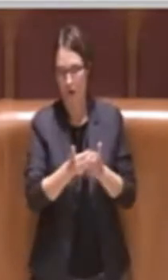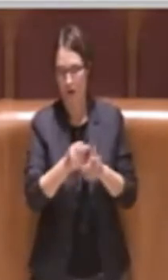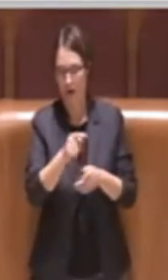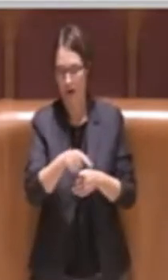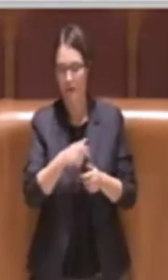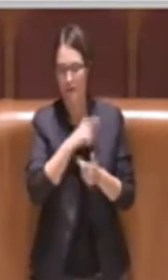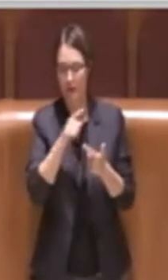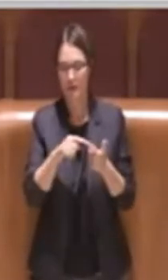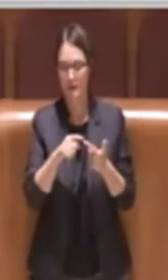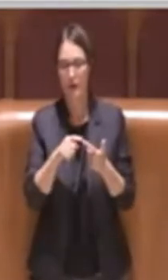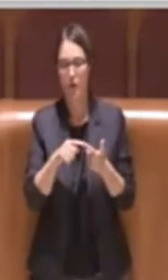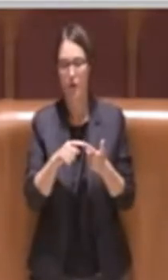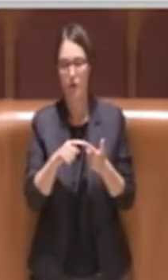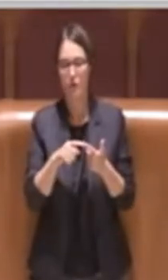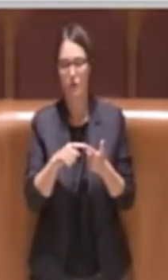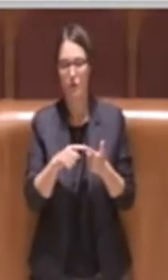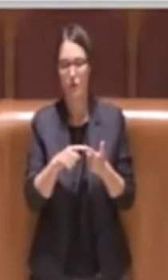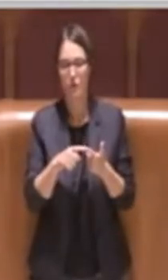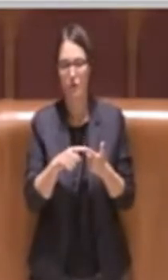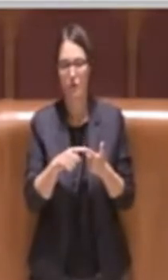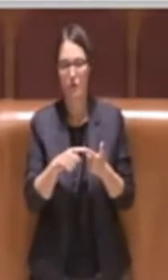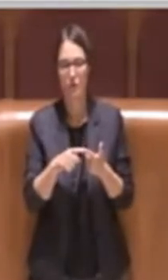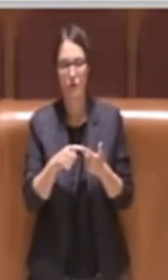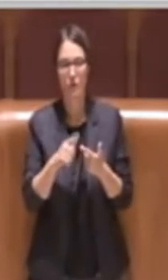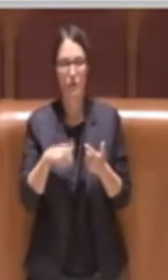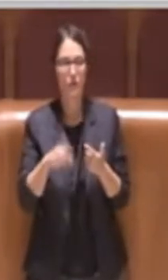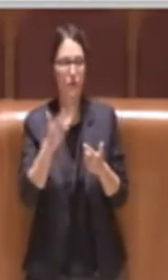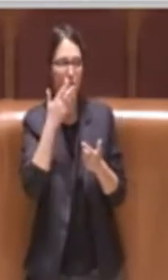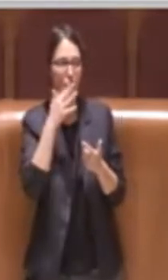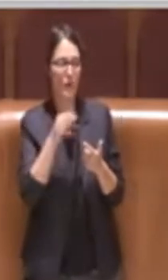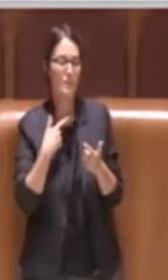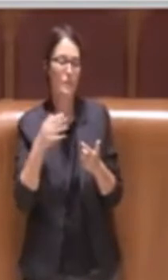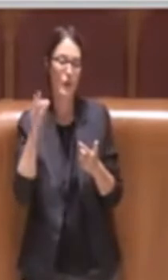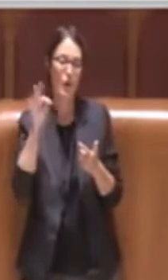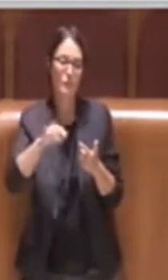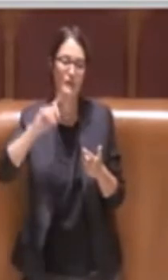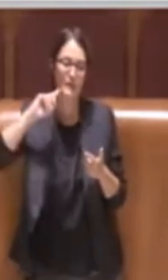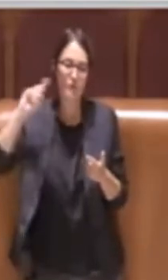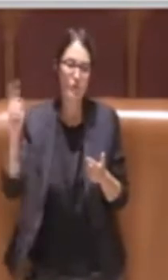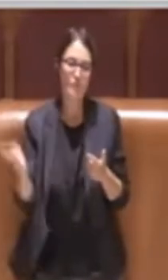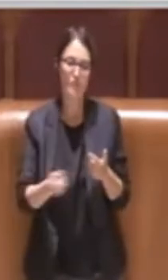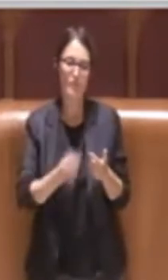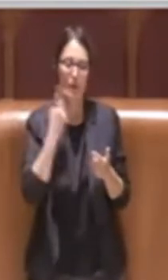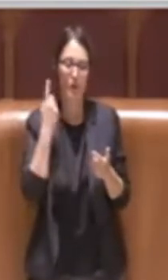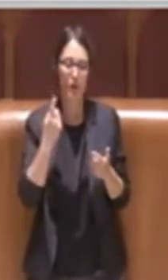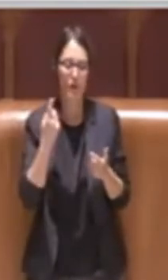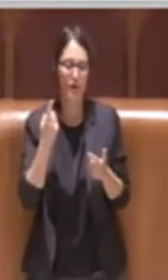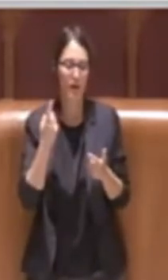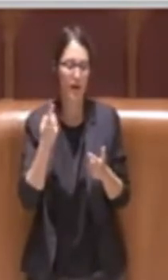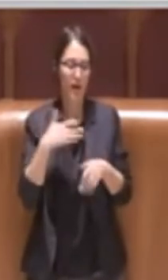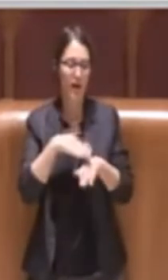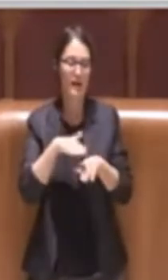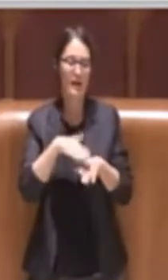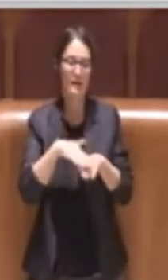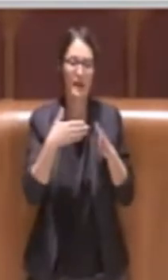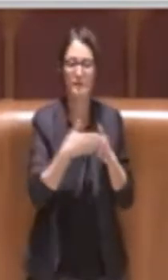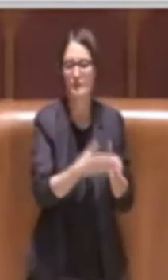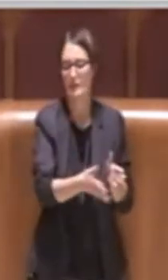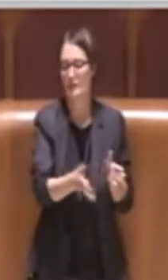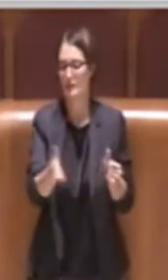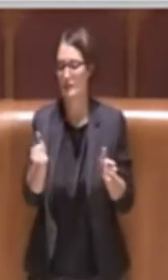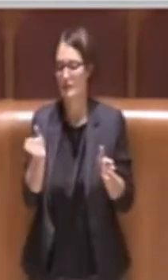richiediamo proprio con lo spirito di migliorare e ampliare l'offerta dei servizi la